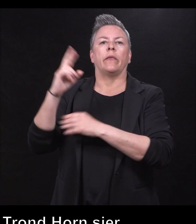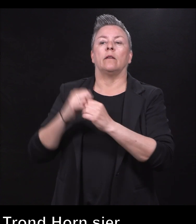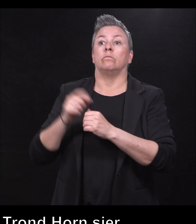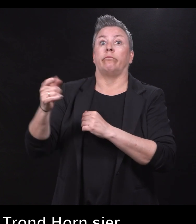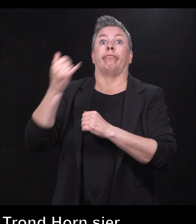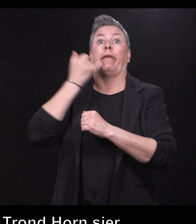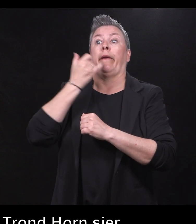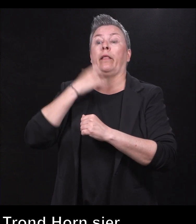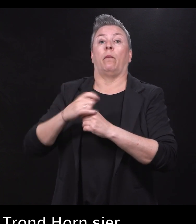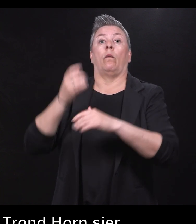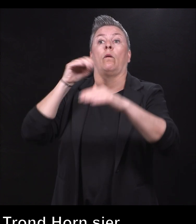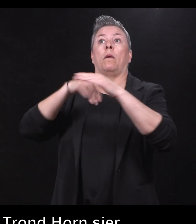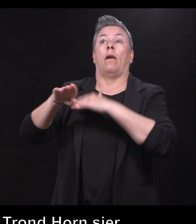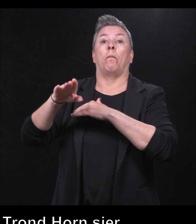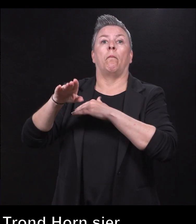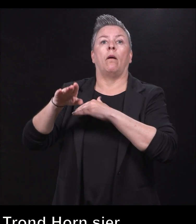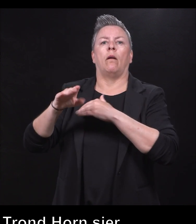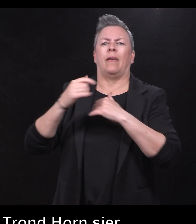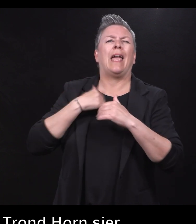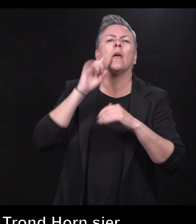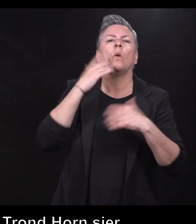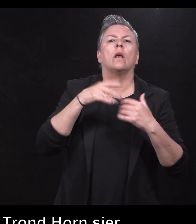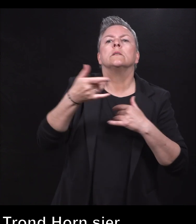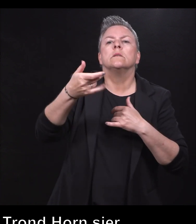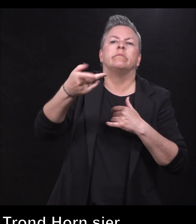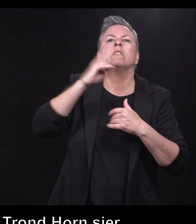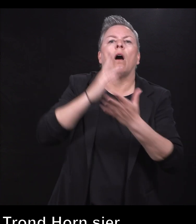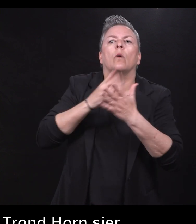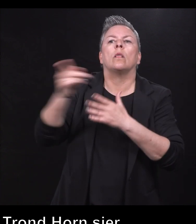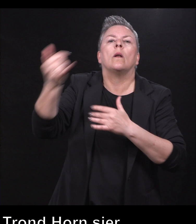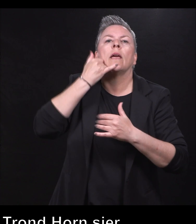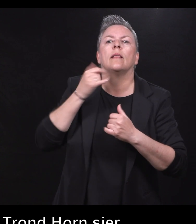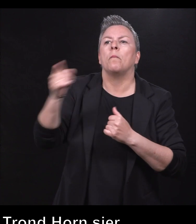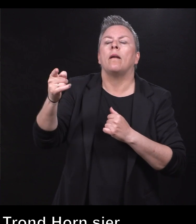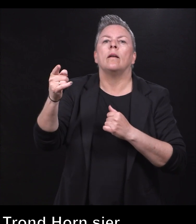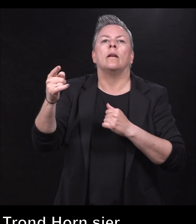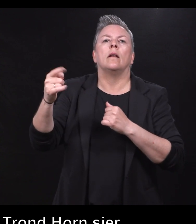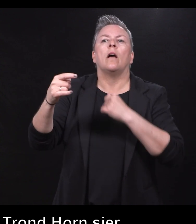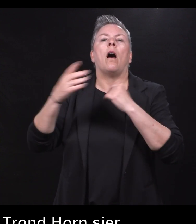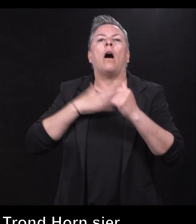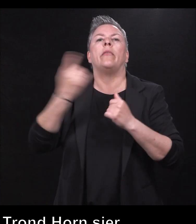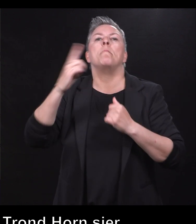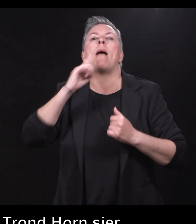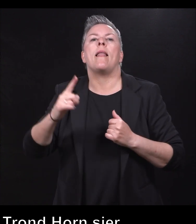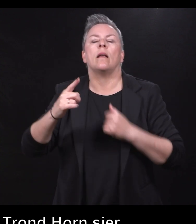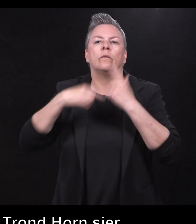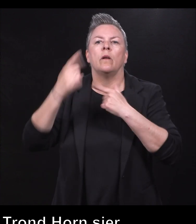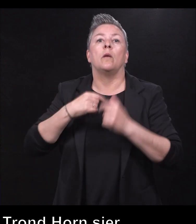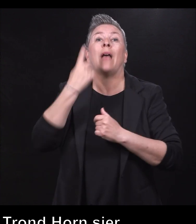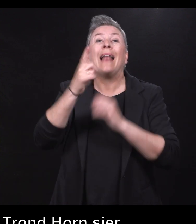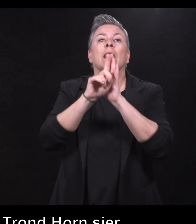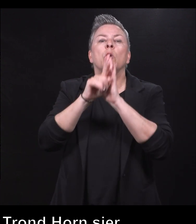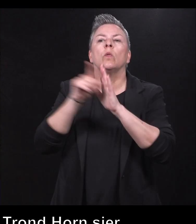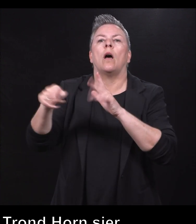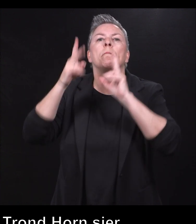hjem fra Voyage 16. Jeg kunne ikke ta telefonen akkurat da, men han la igjen melding på svaren. På ett minutters innlesning på svaren